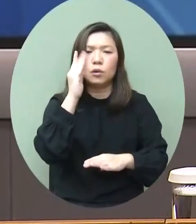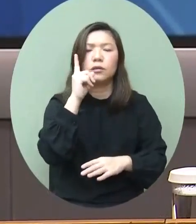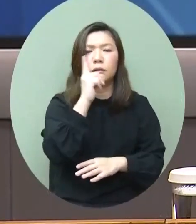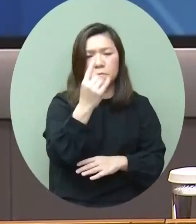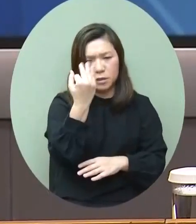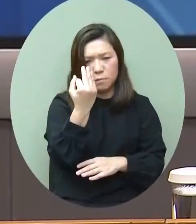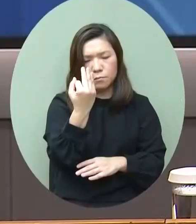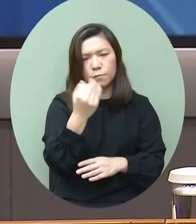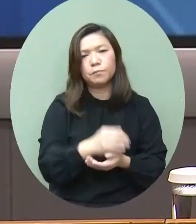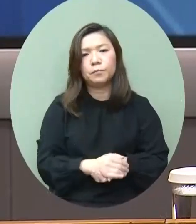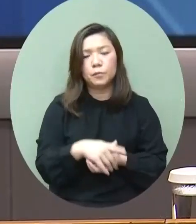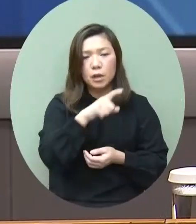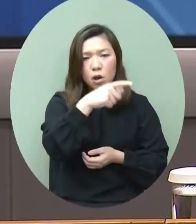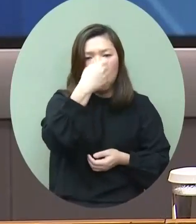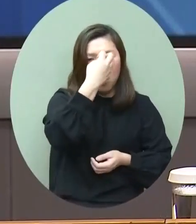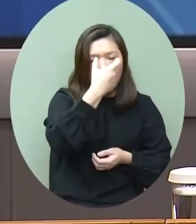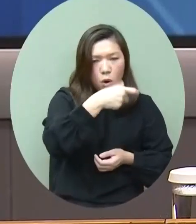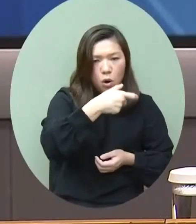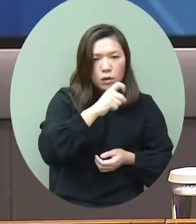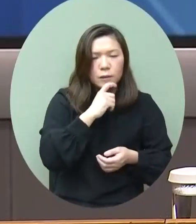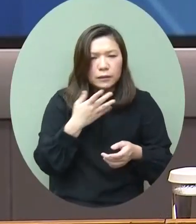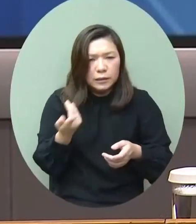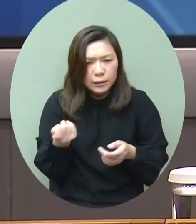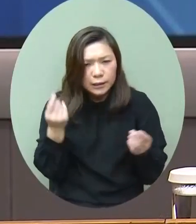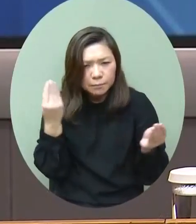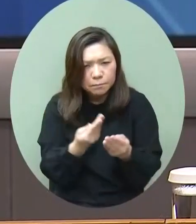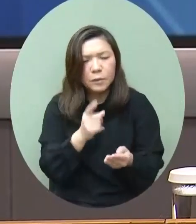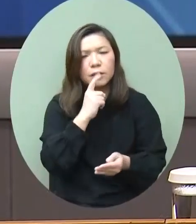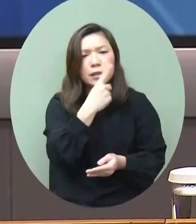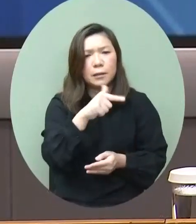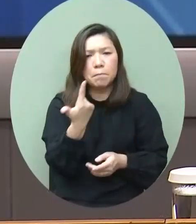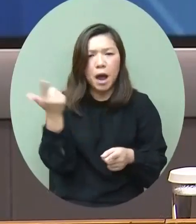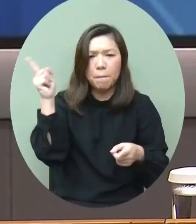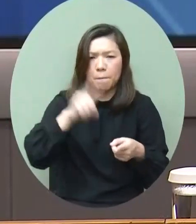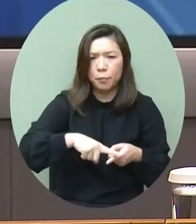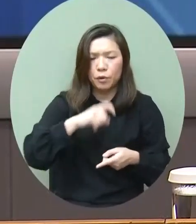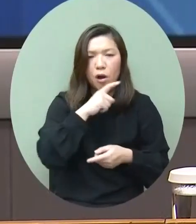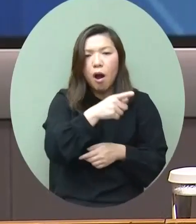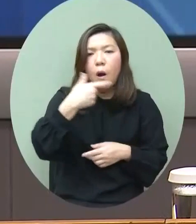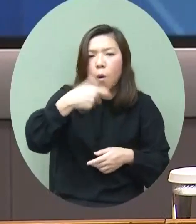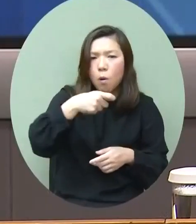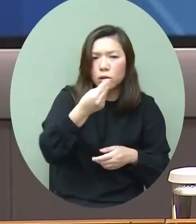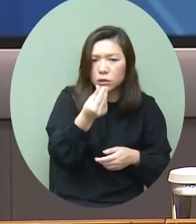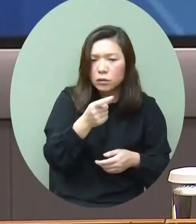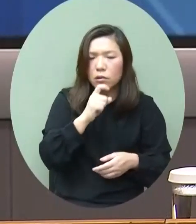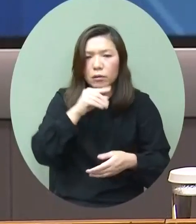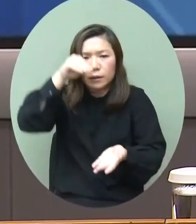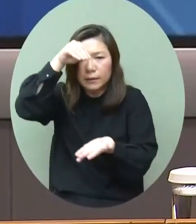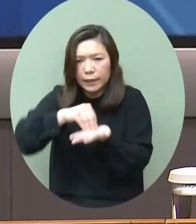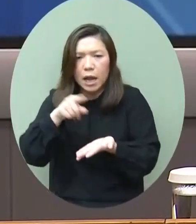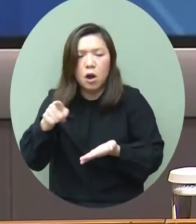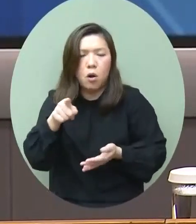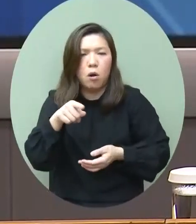%也是港元貨幣基礎的接近1.8倍是我們貨幣和金融穩定的定海神針